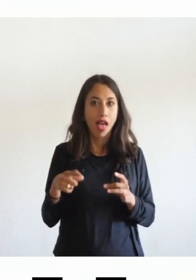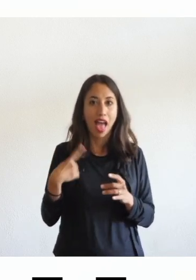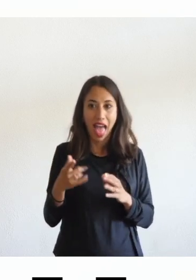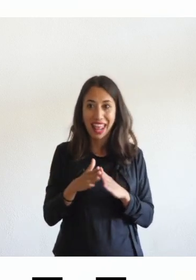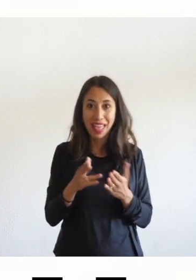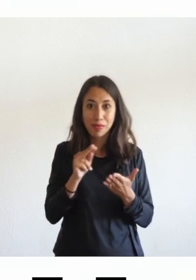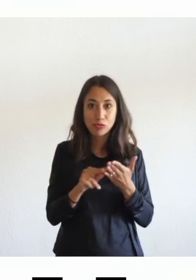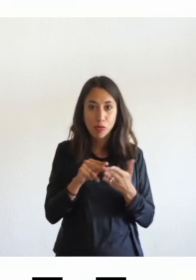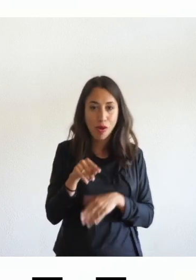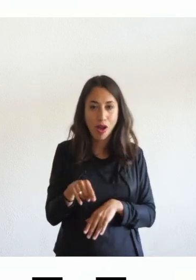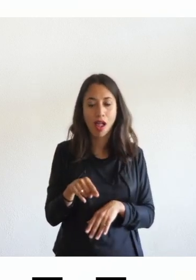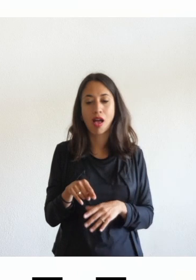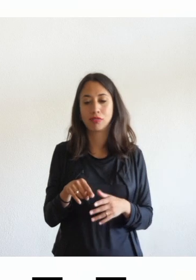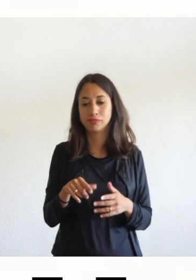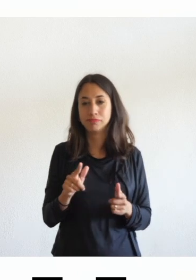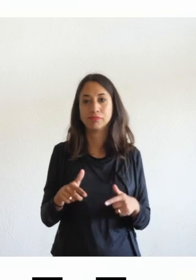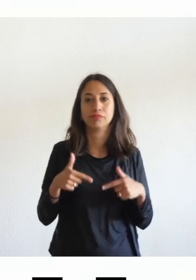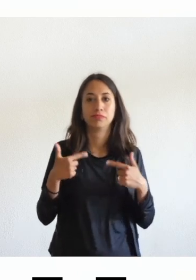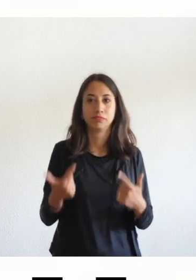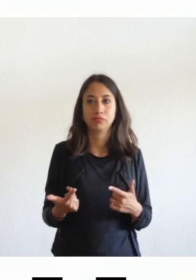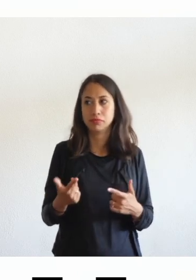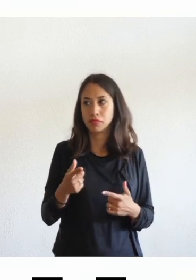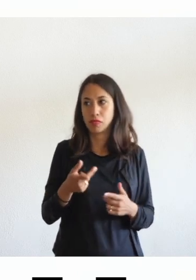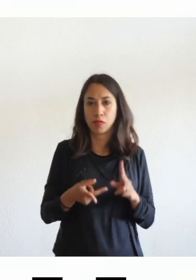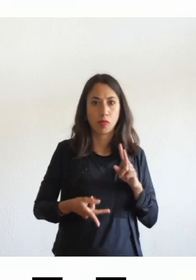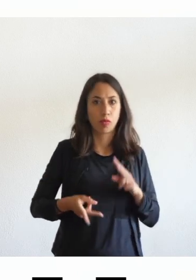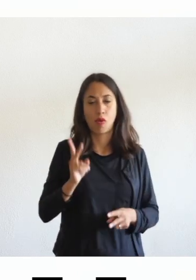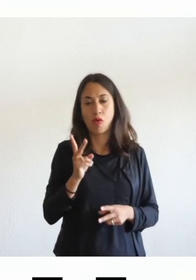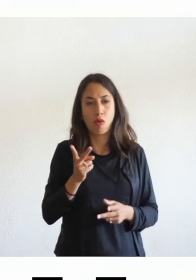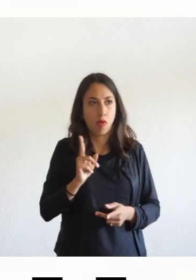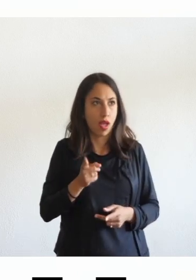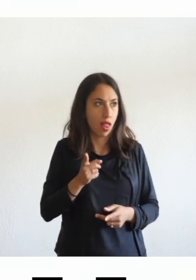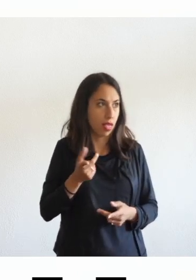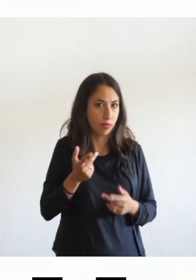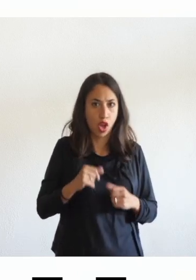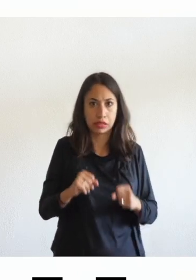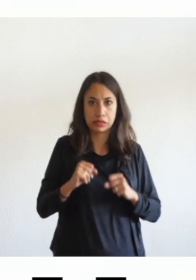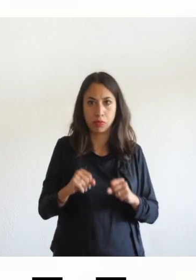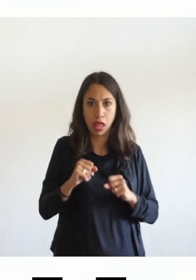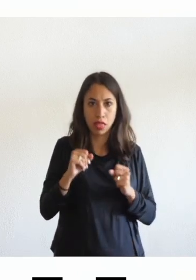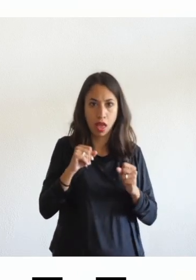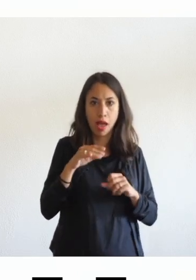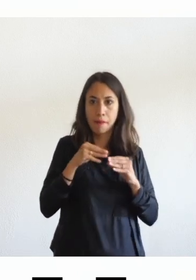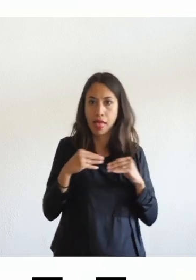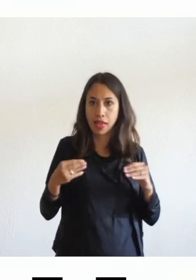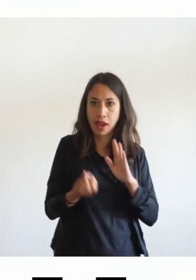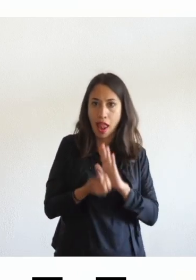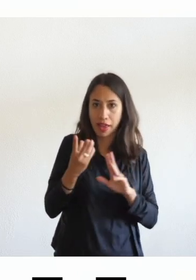scolastici questo ha portato una maggiore facilità di produrre materiale